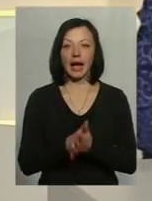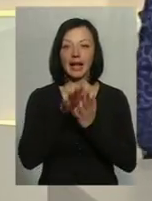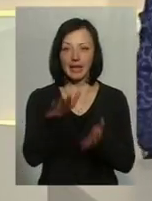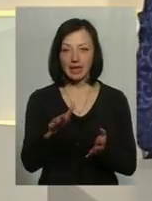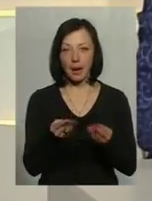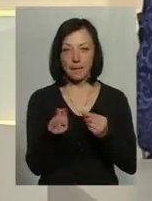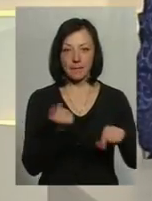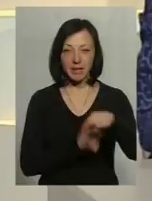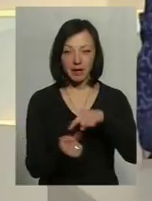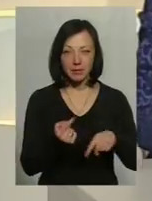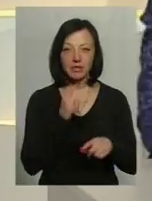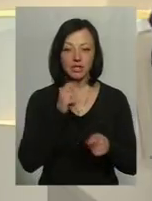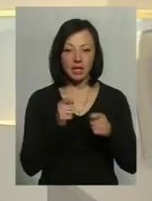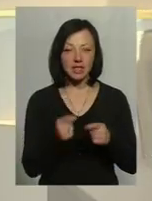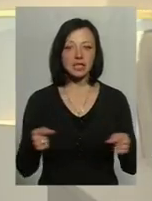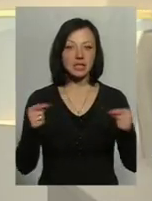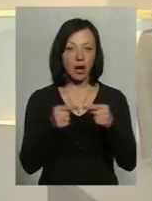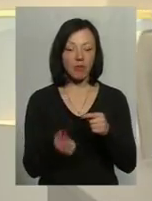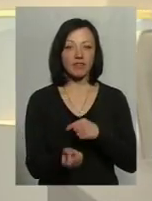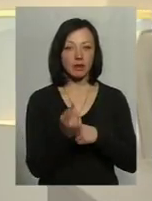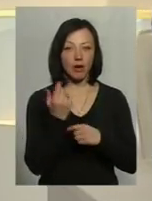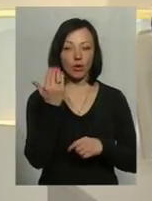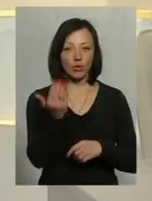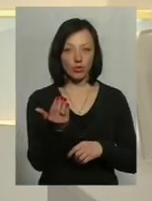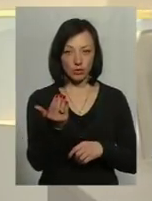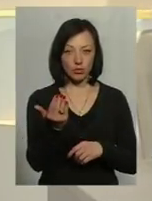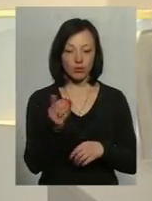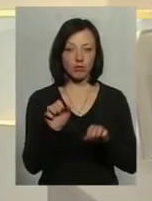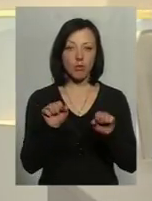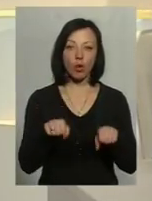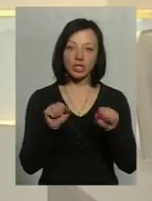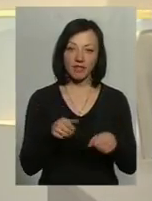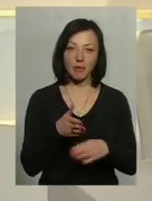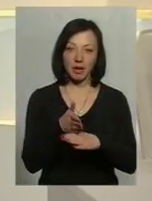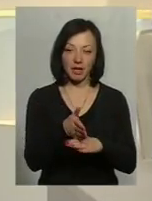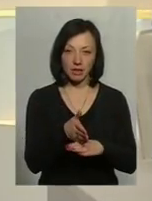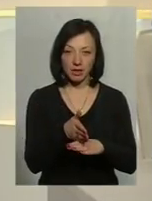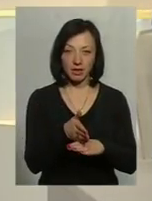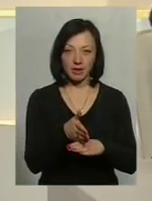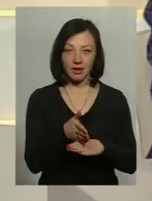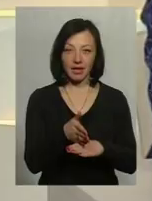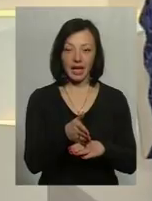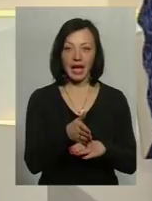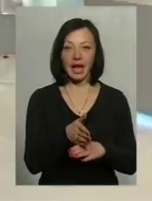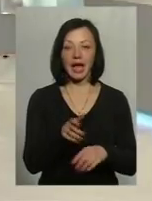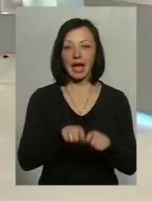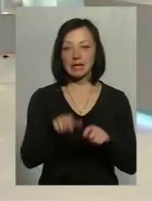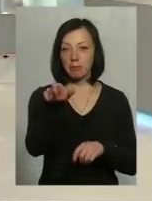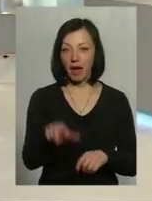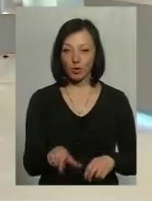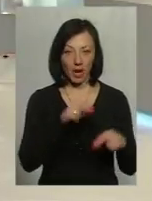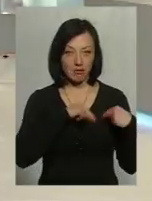від застережень виникають саме можливий прихід інспектора з праці.